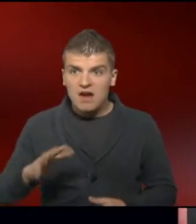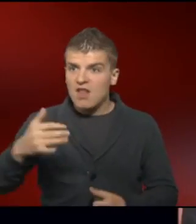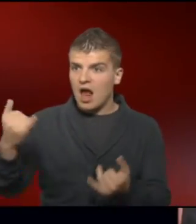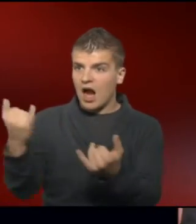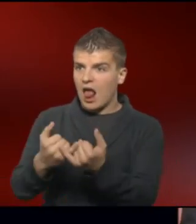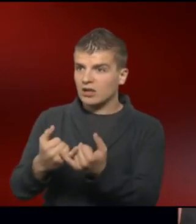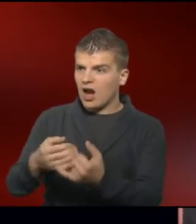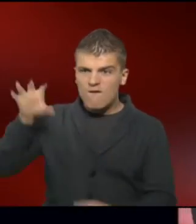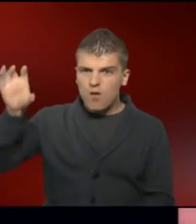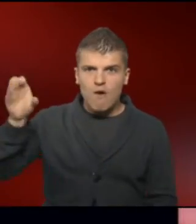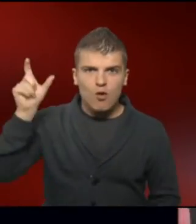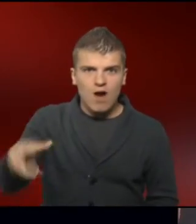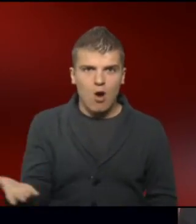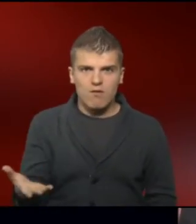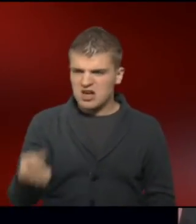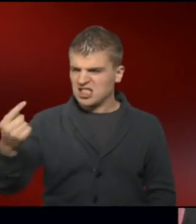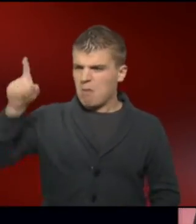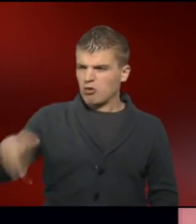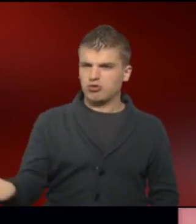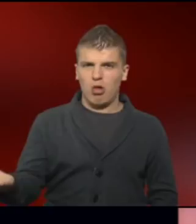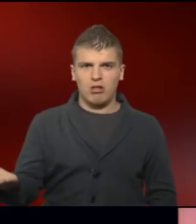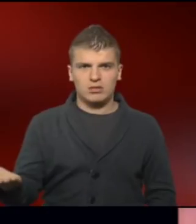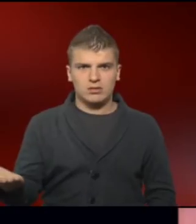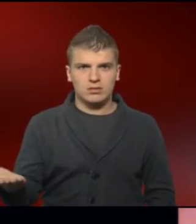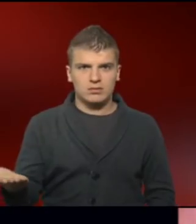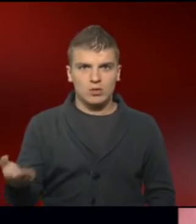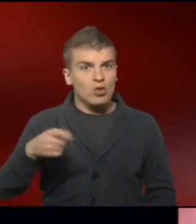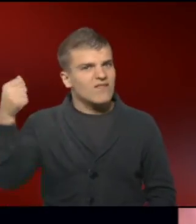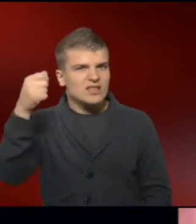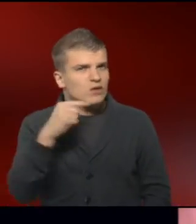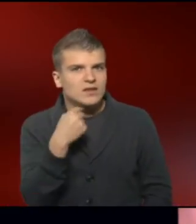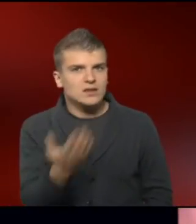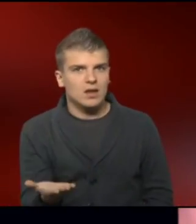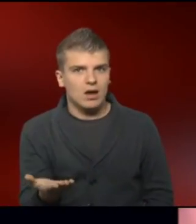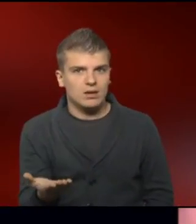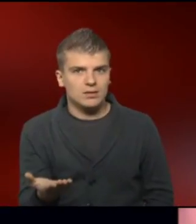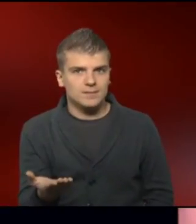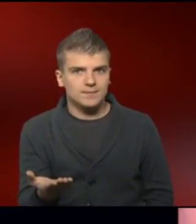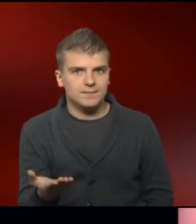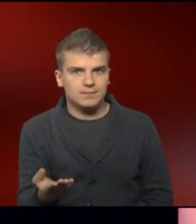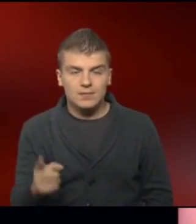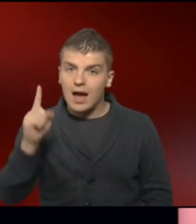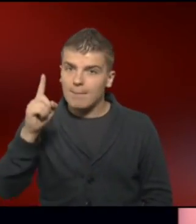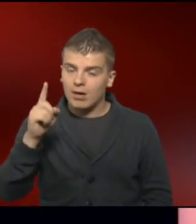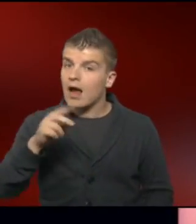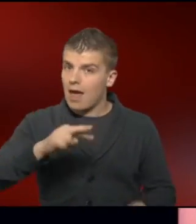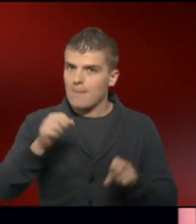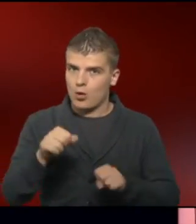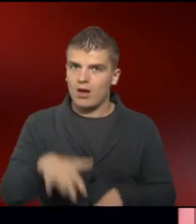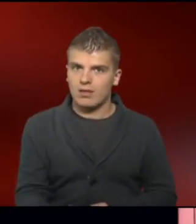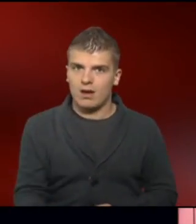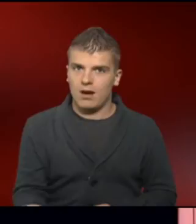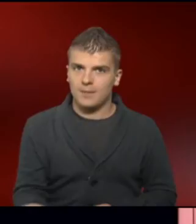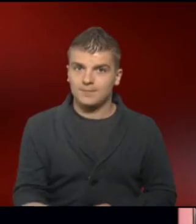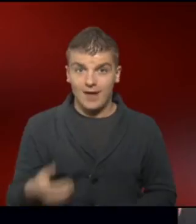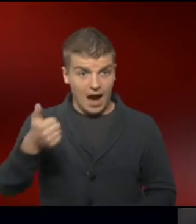sogar einen Vorwurf machen und sagen, selber schuld. Und was sagen Versicherungen? Doch, es geht auch anders. Wir haben